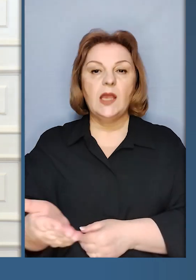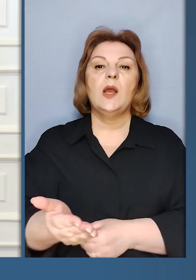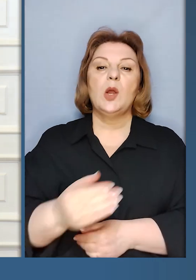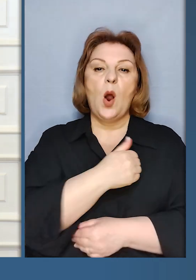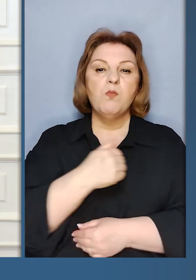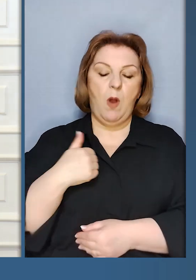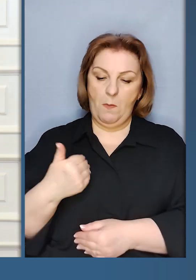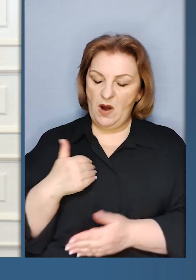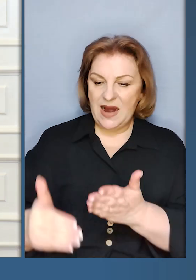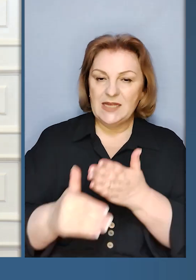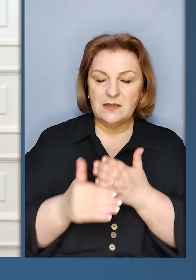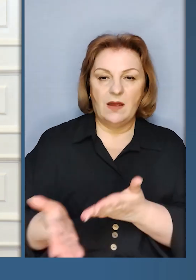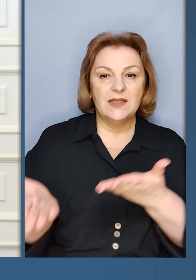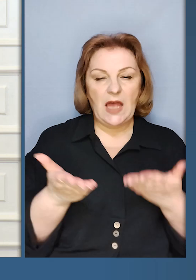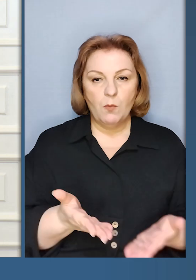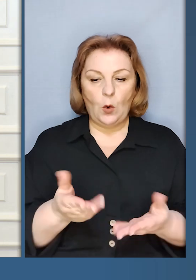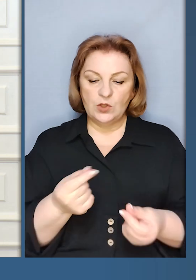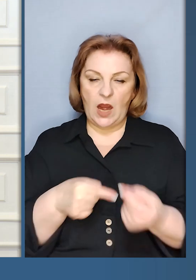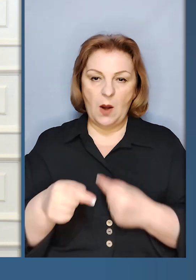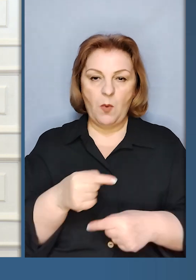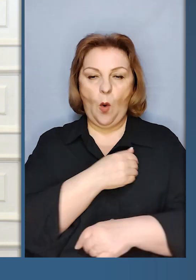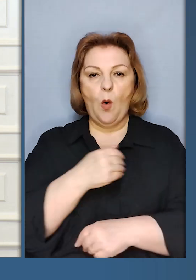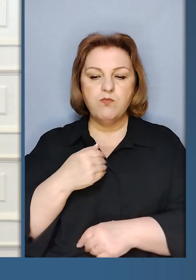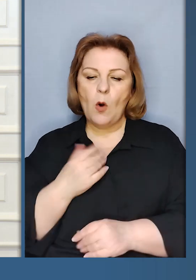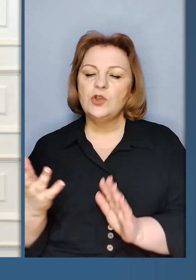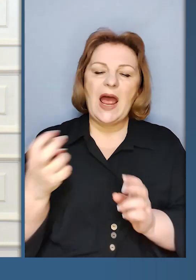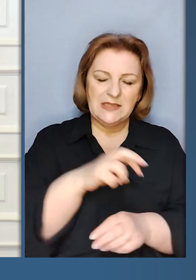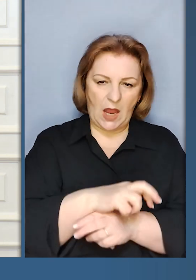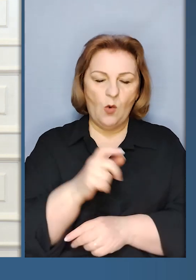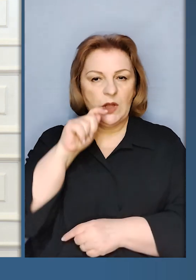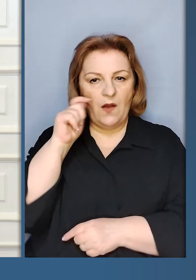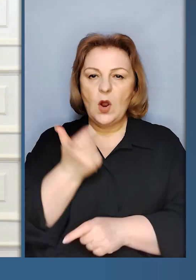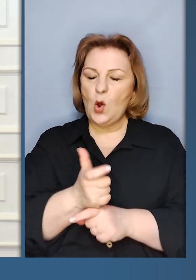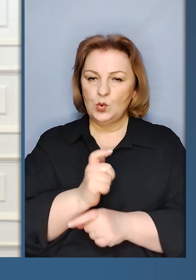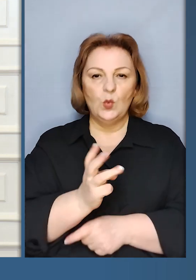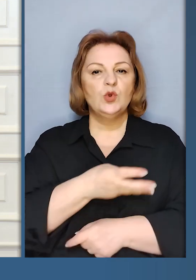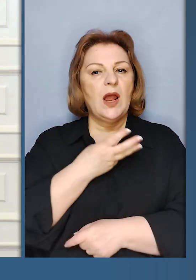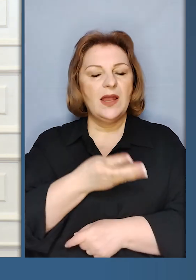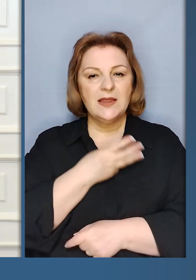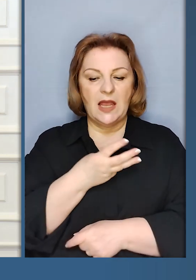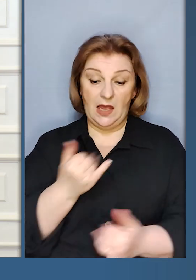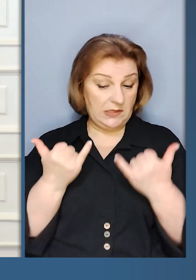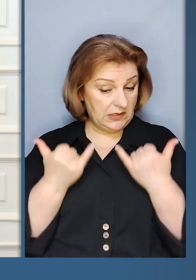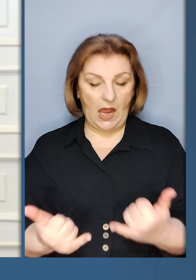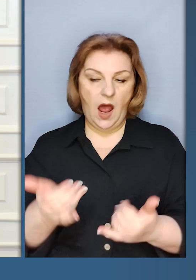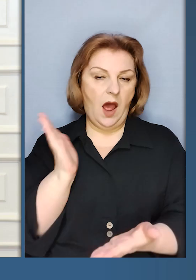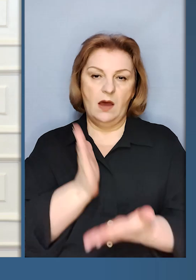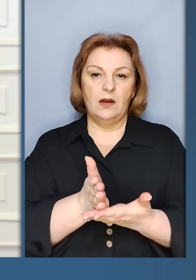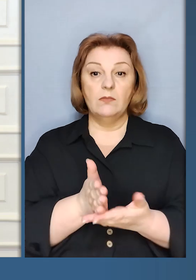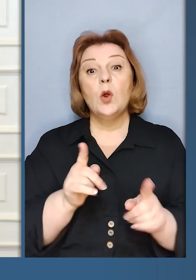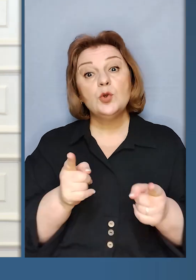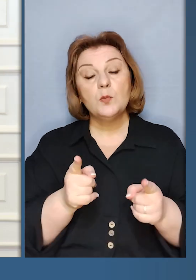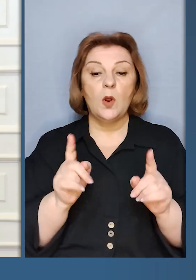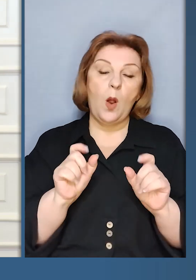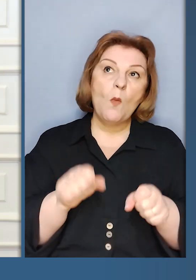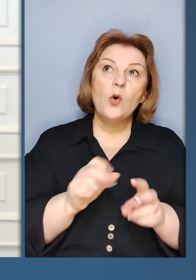Польщі. І ми запрошуємо бізнес Польщі заходити в Україну дуже інтенсивно, вже зараз. Чому?